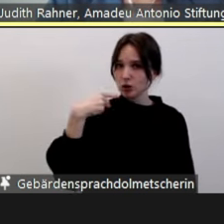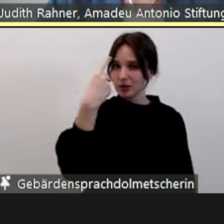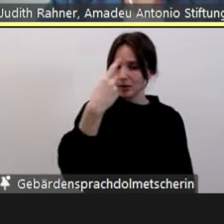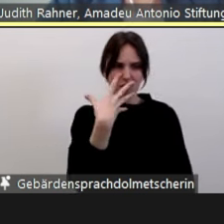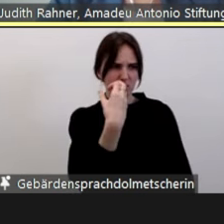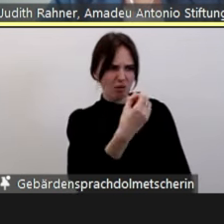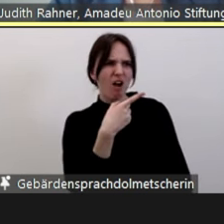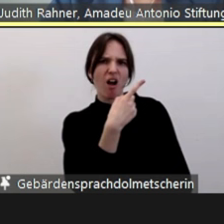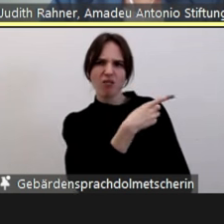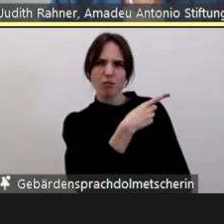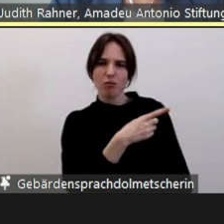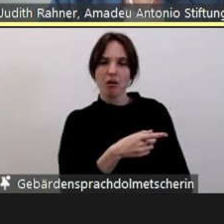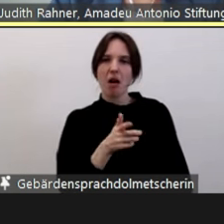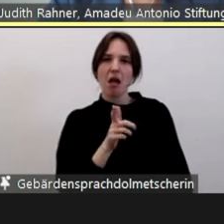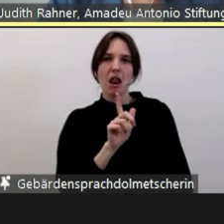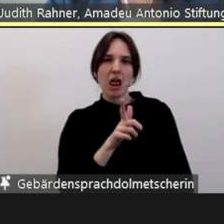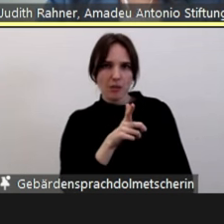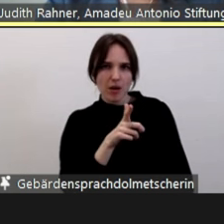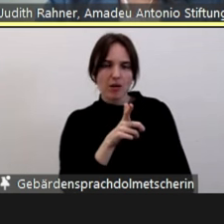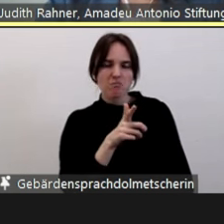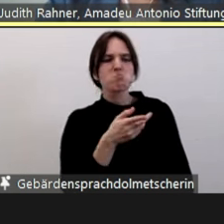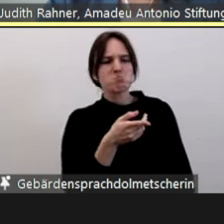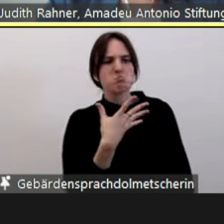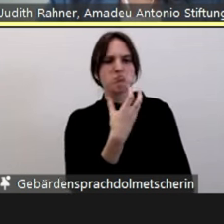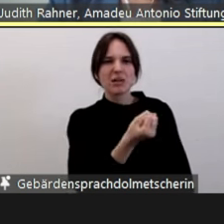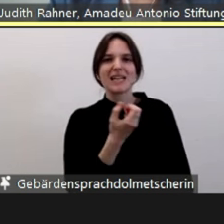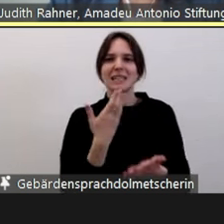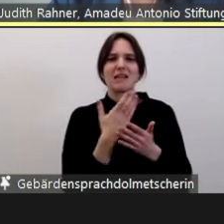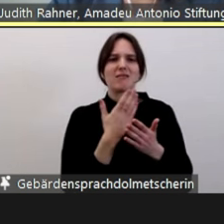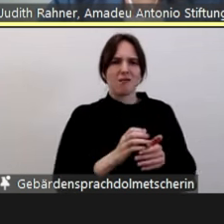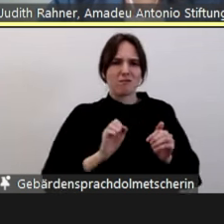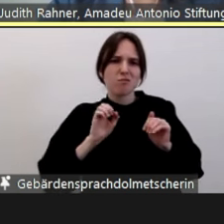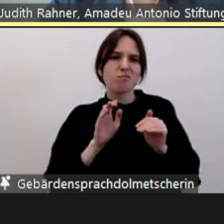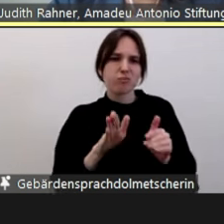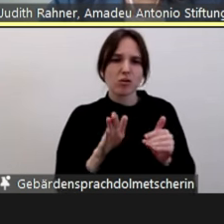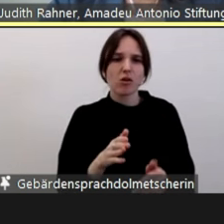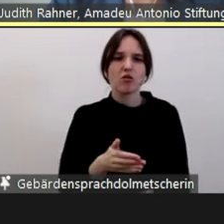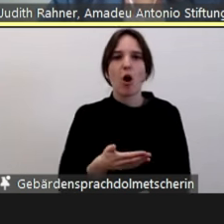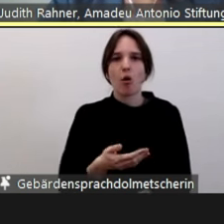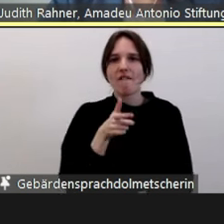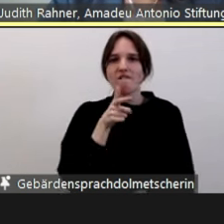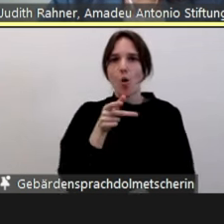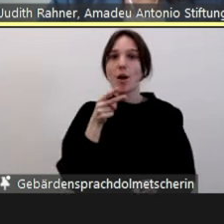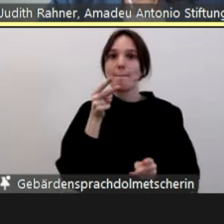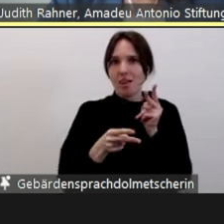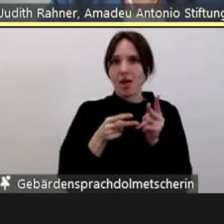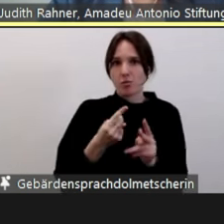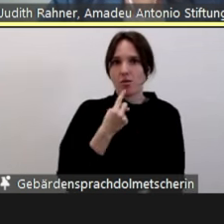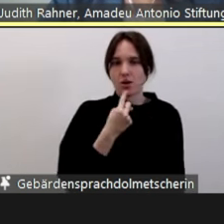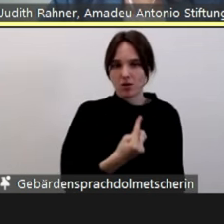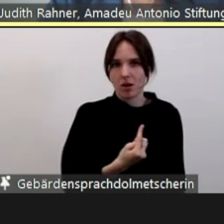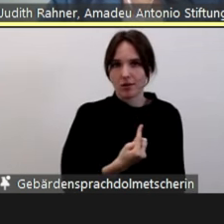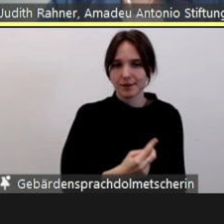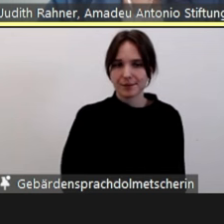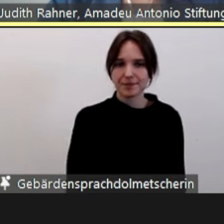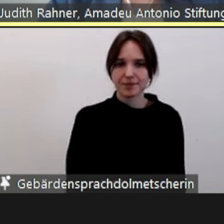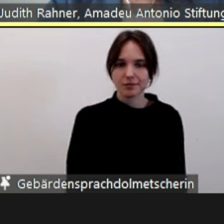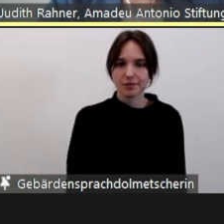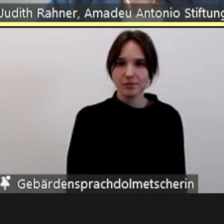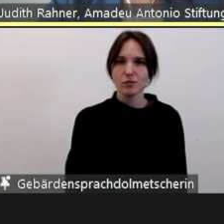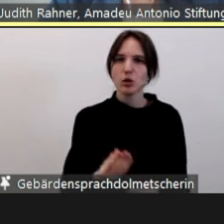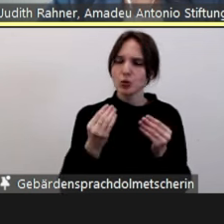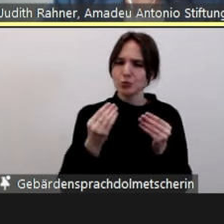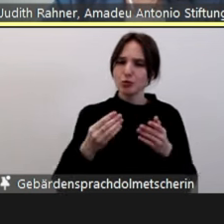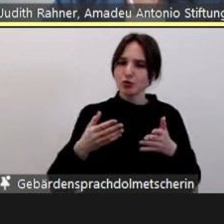die Frau als eine lesbische Frau wahrgenommen hat und sie deswegen eben angegriffen hat. Also es gibt diverse Übergriffe auf der